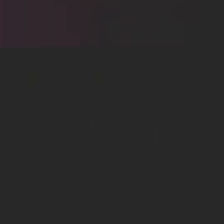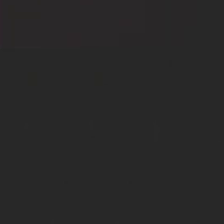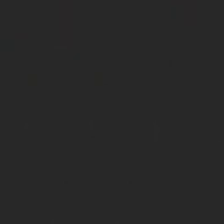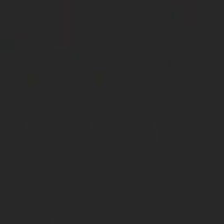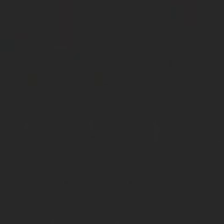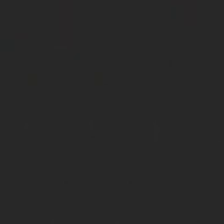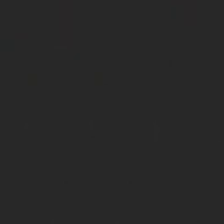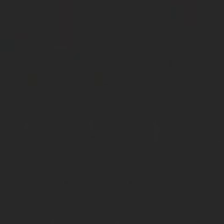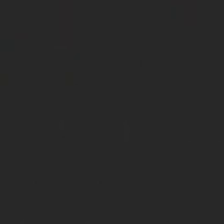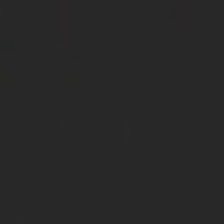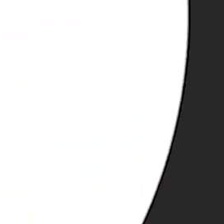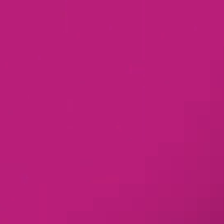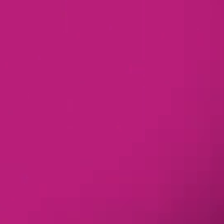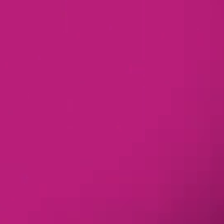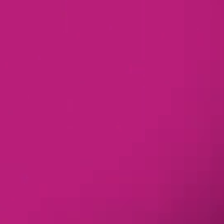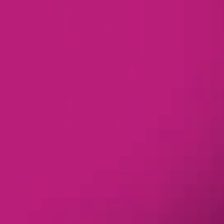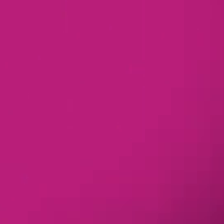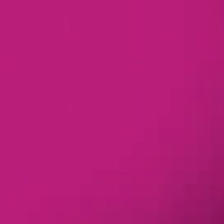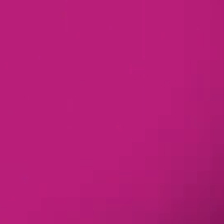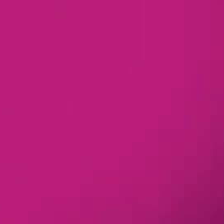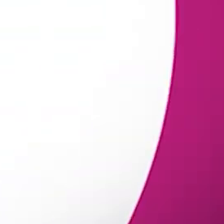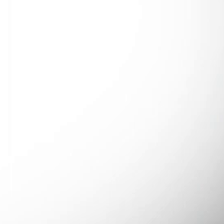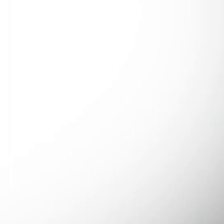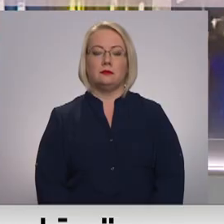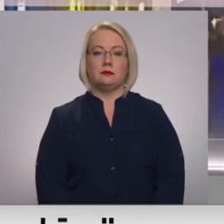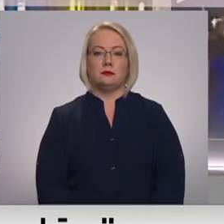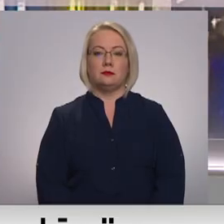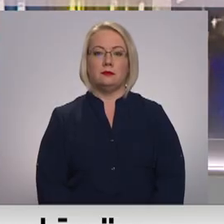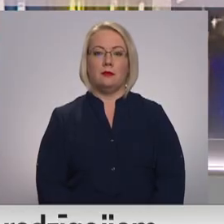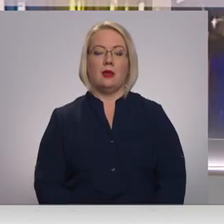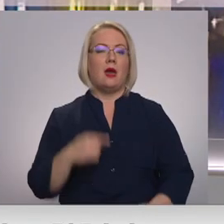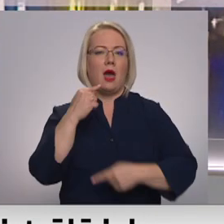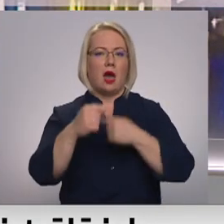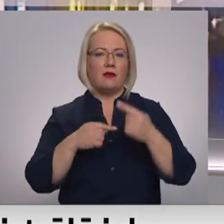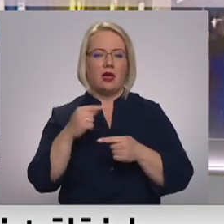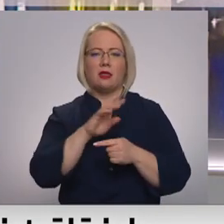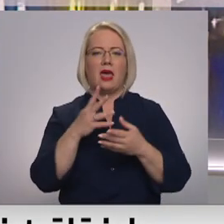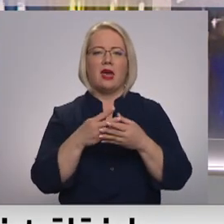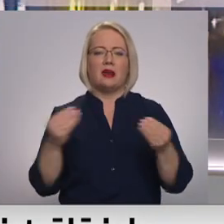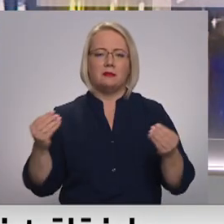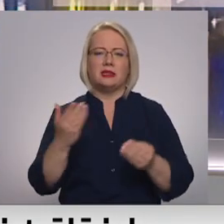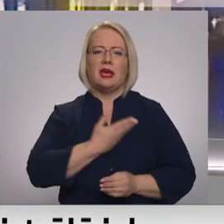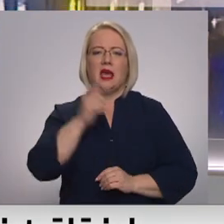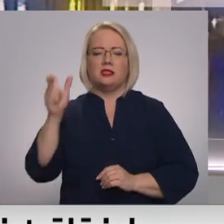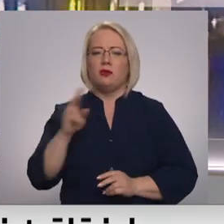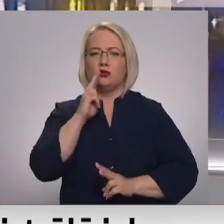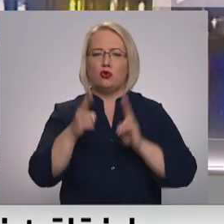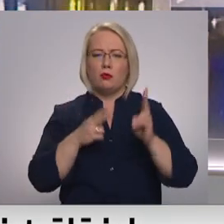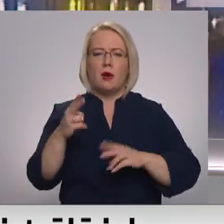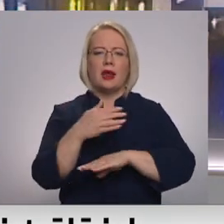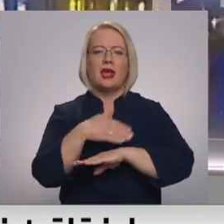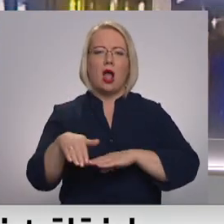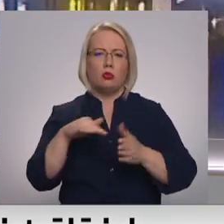Re, visi ēters ir te! Aizvienu nerimstīdzīvotāju sūdzības par ielu